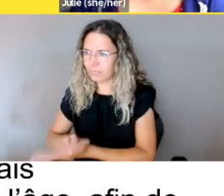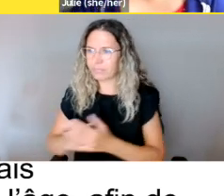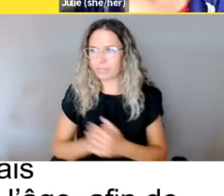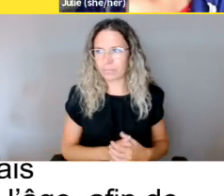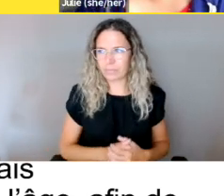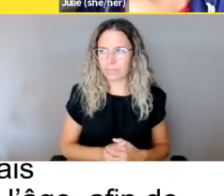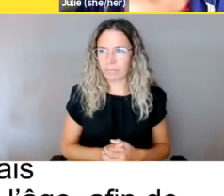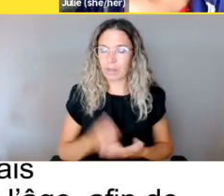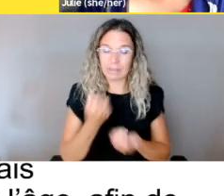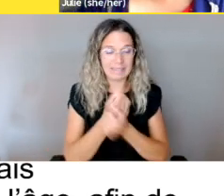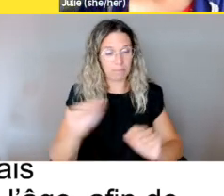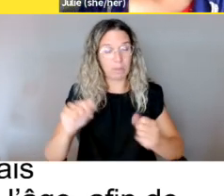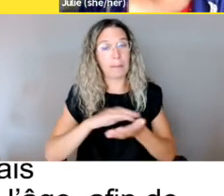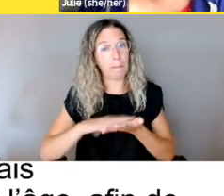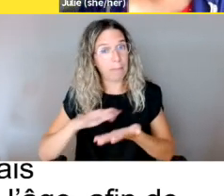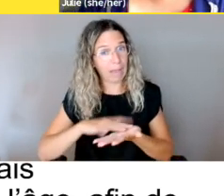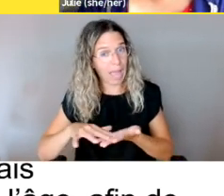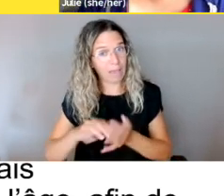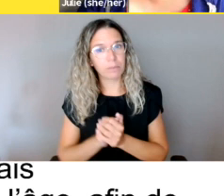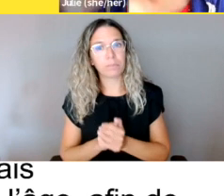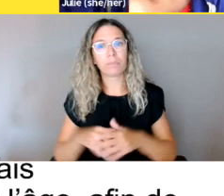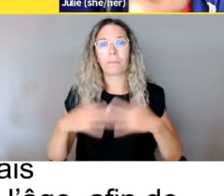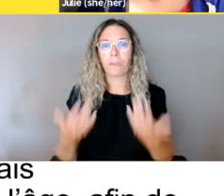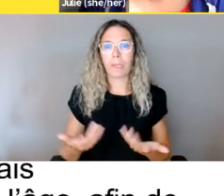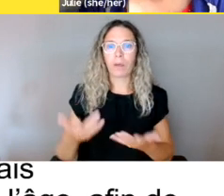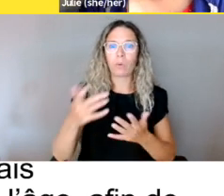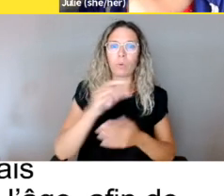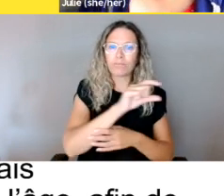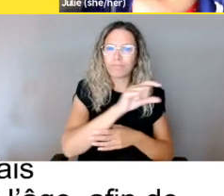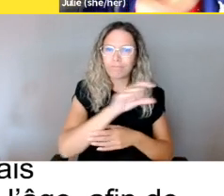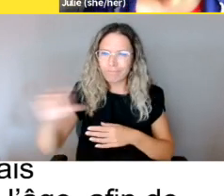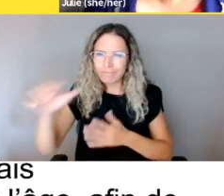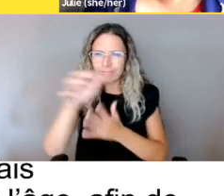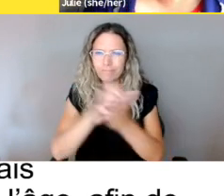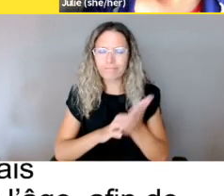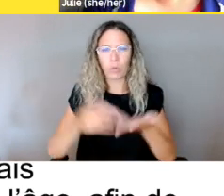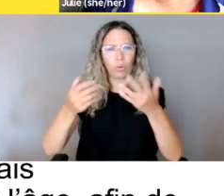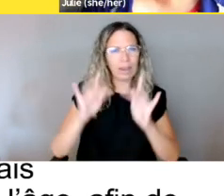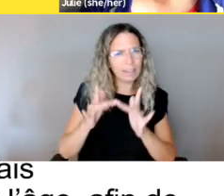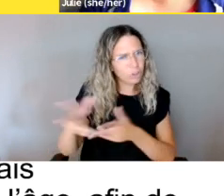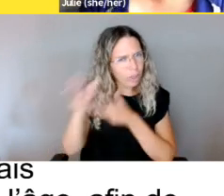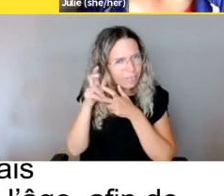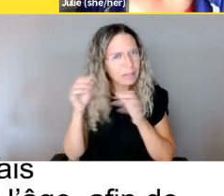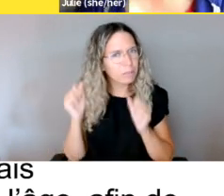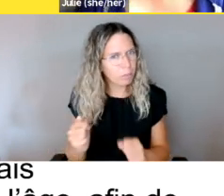disponible en braille, en gros caractère, en format électronique, possiblement.